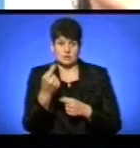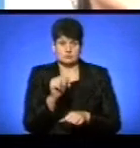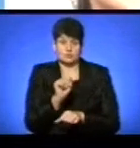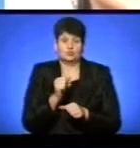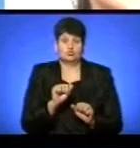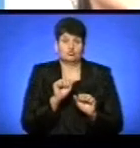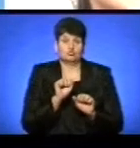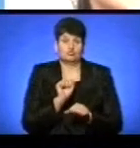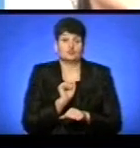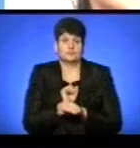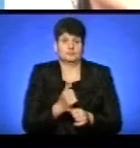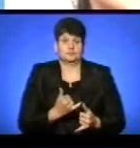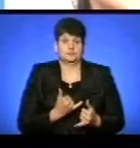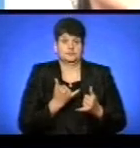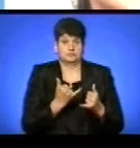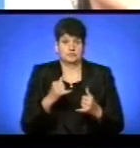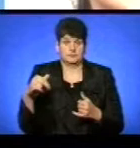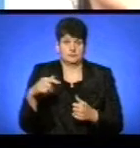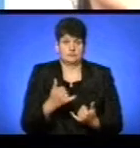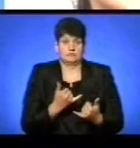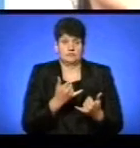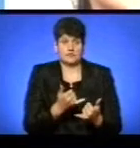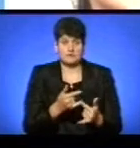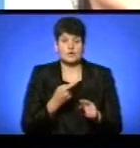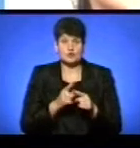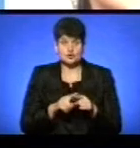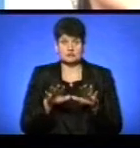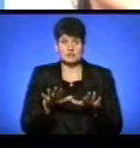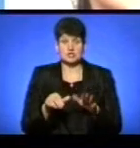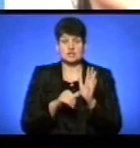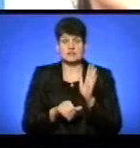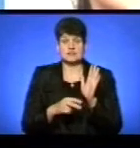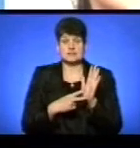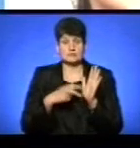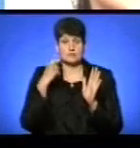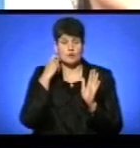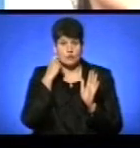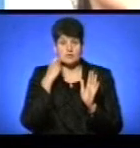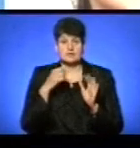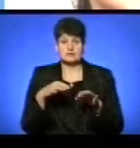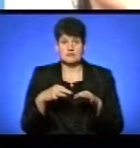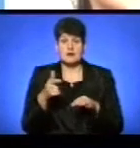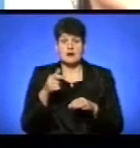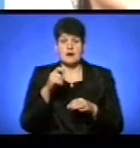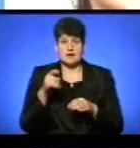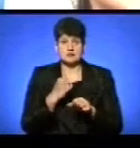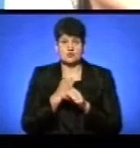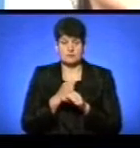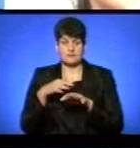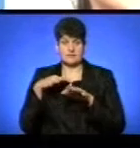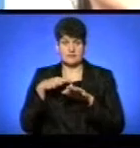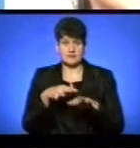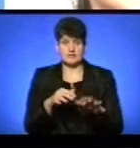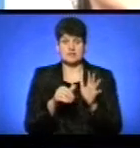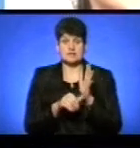оскільки той знаходився на пішоходному переході. І від сили удара 67-річний водій транспортного засобу «Газ» дійснив наїзд на 76